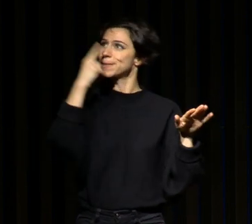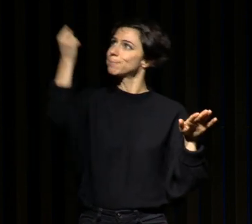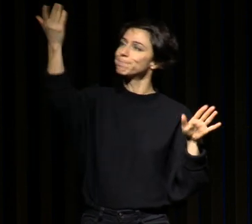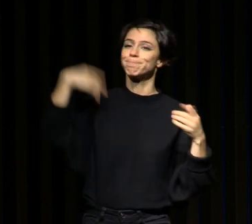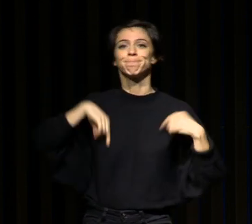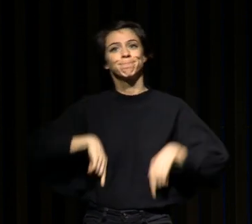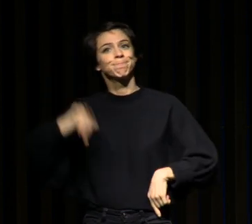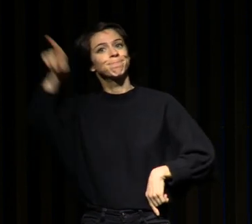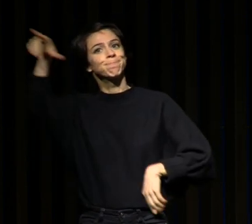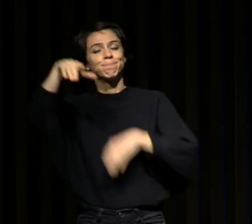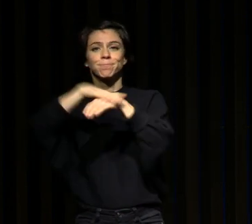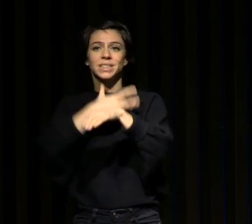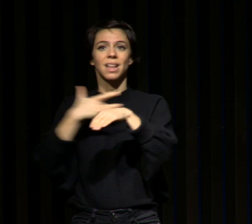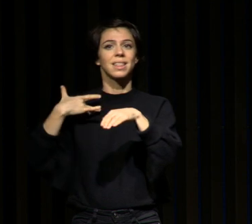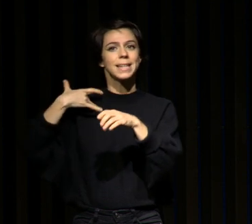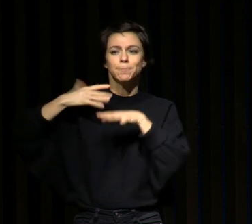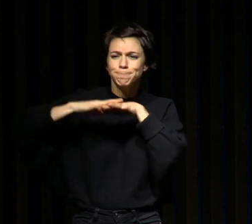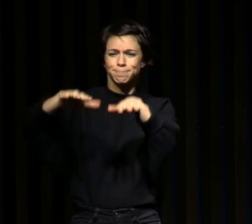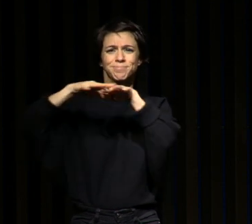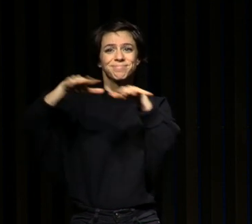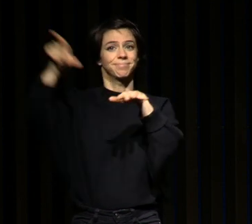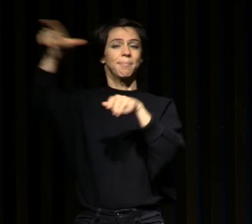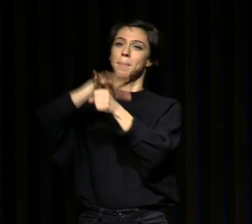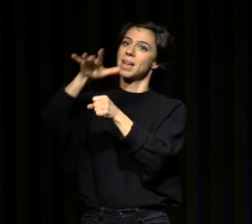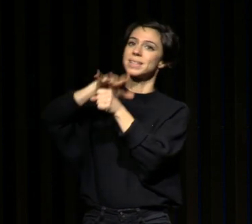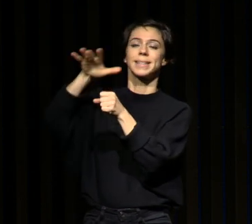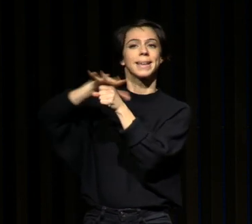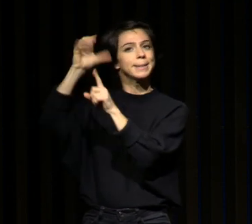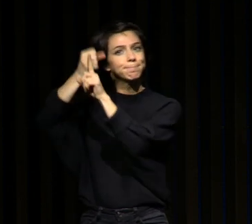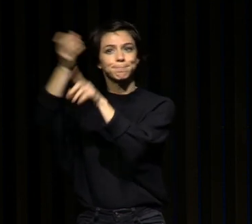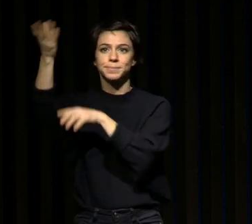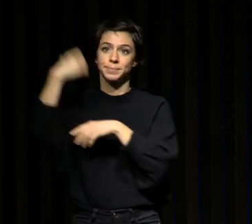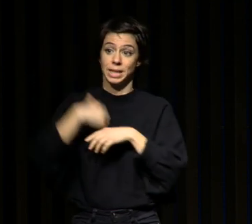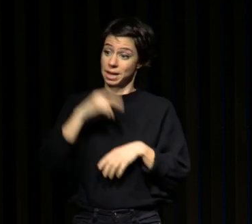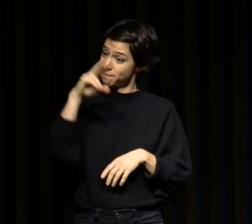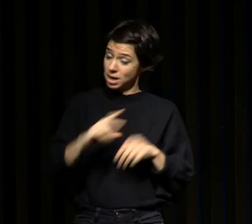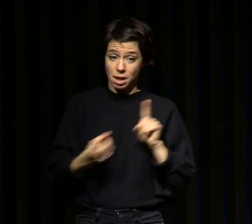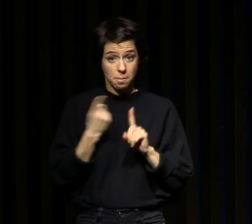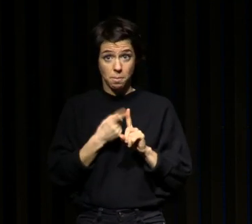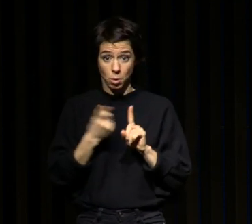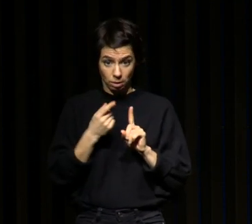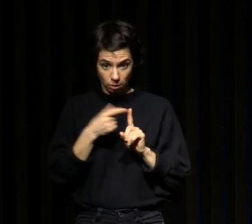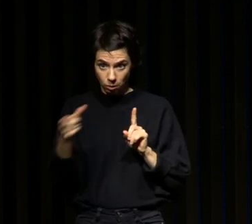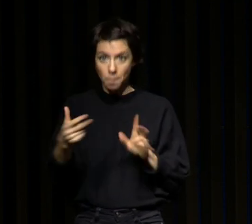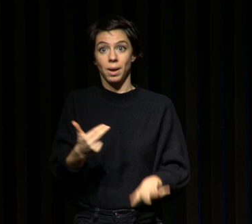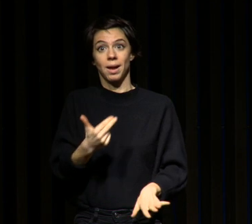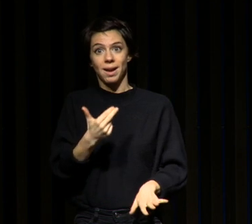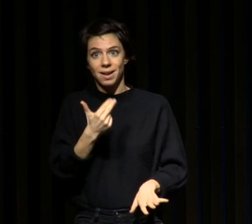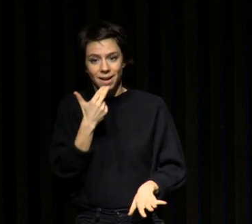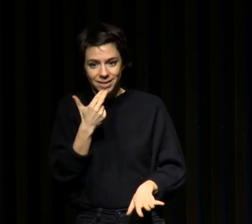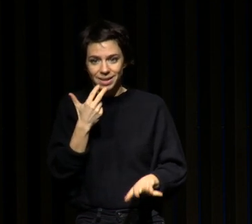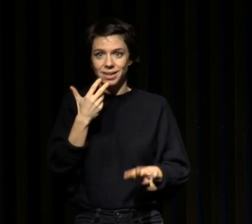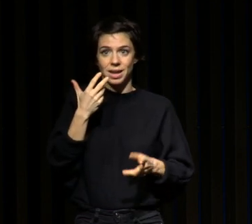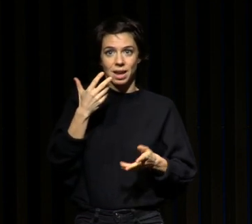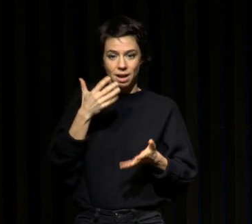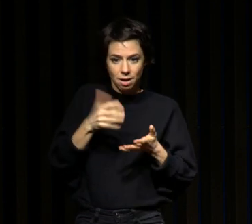on trouve et en particulier sur lequel les réponses adaptées à la fois en termes qualitatifs mais quantitatifs au niveau de